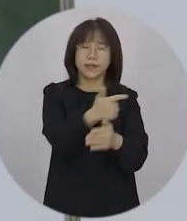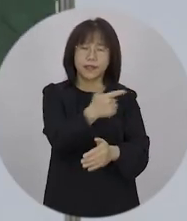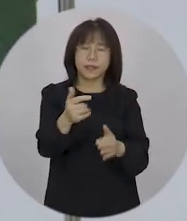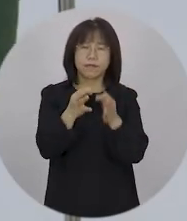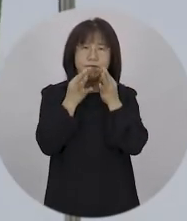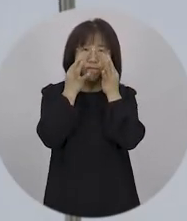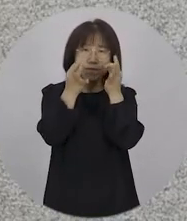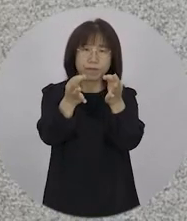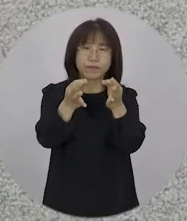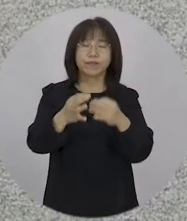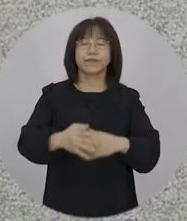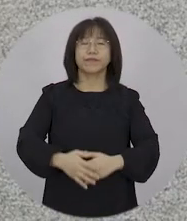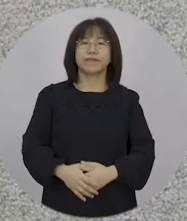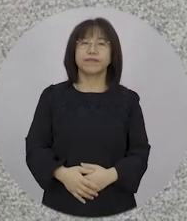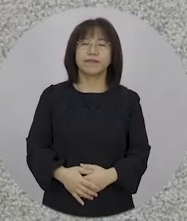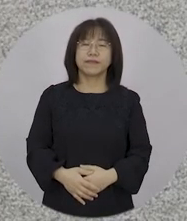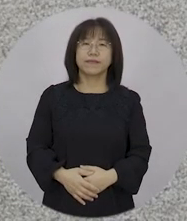다한다는 방침입니다.